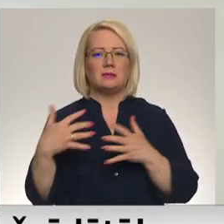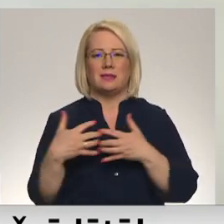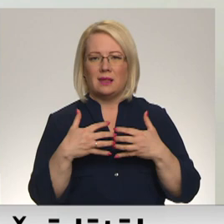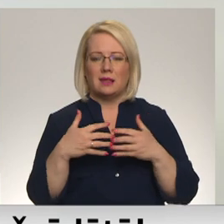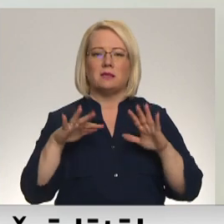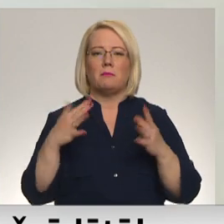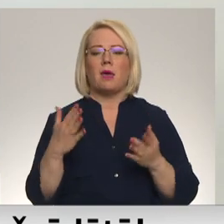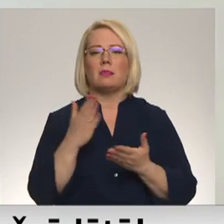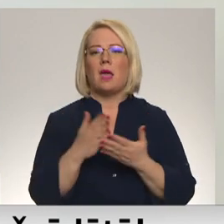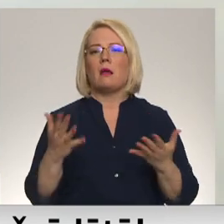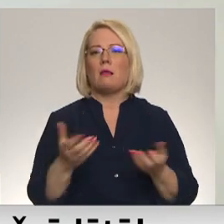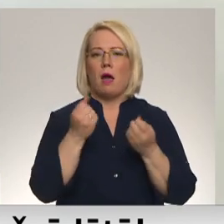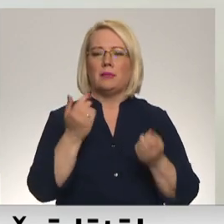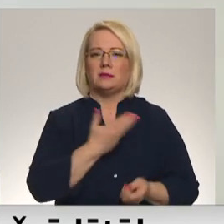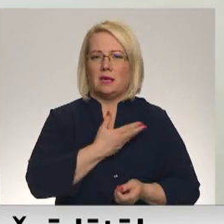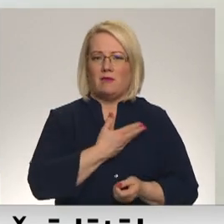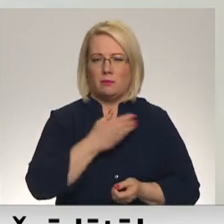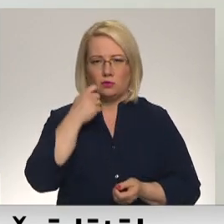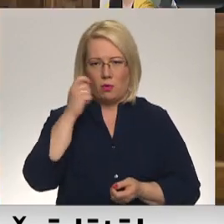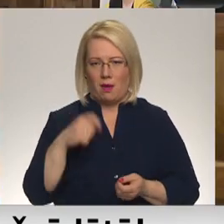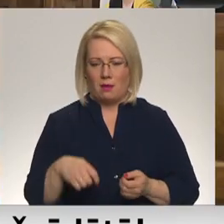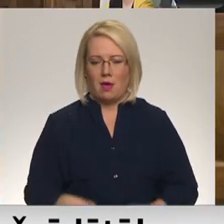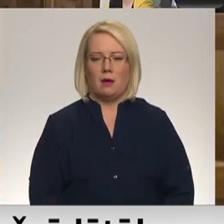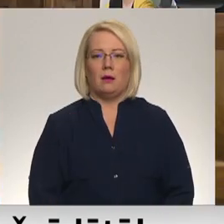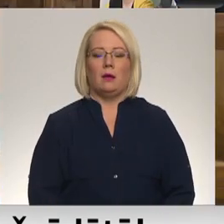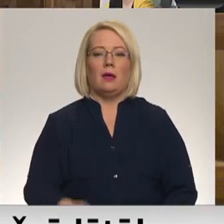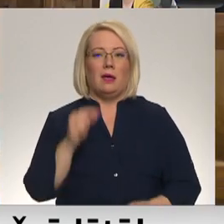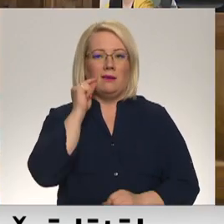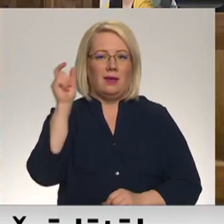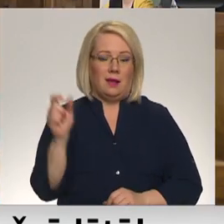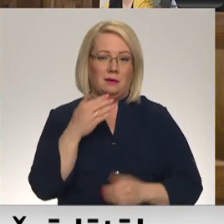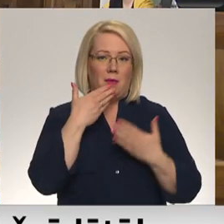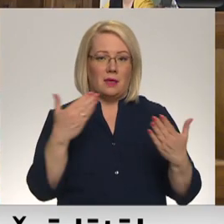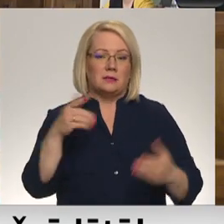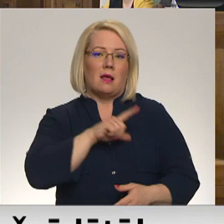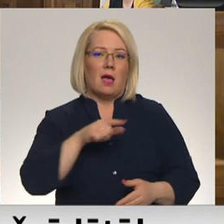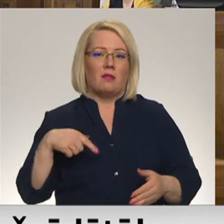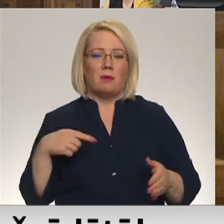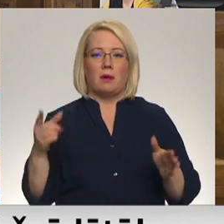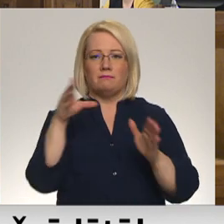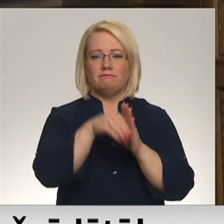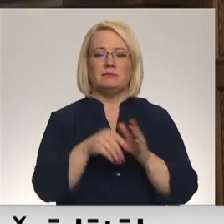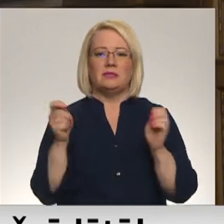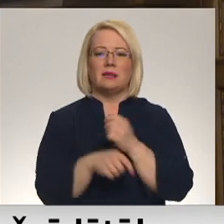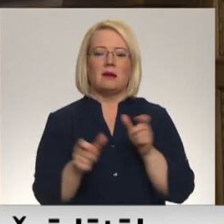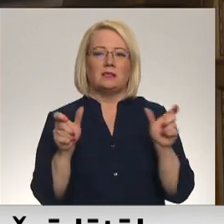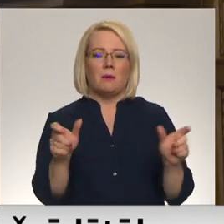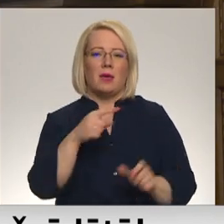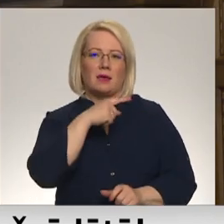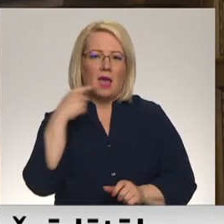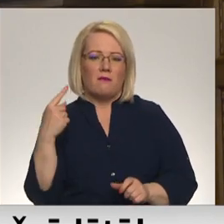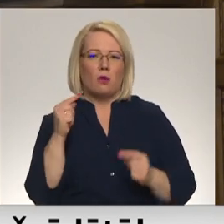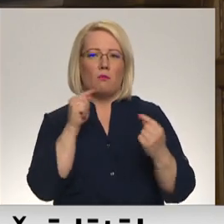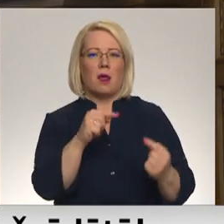ka tiek glābtas dzīvības Ukraiņā. Stefaņčuks arī pateicās Latvijai par pievienošanos sankcijām pret Krieviju un Baltkrieviju.